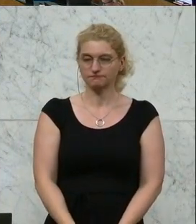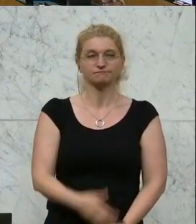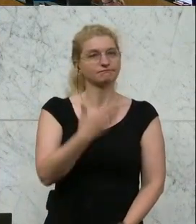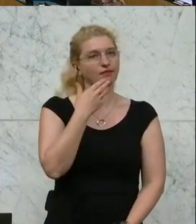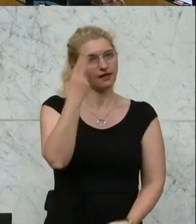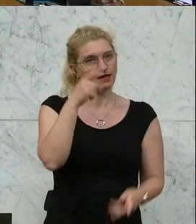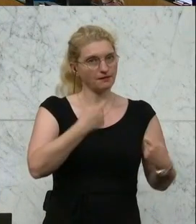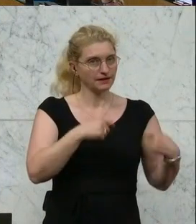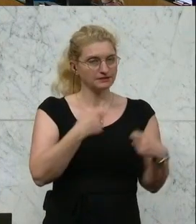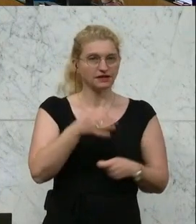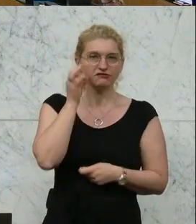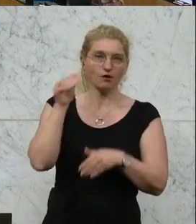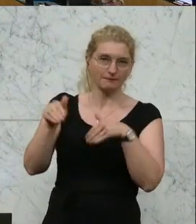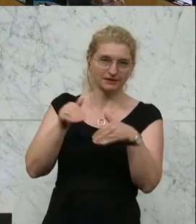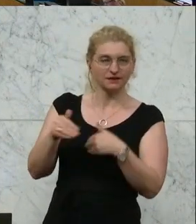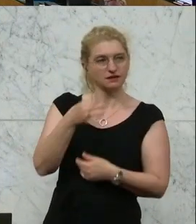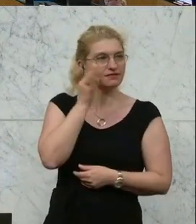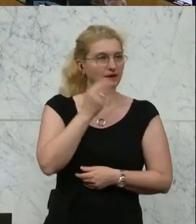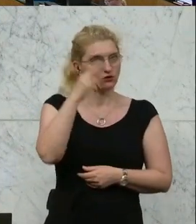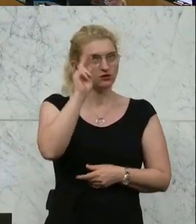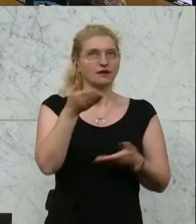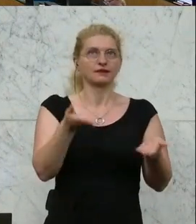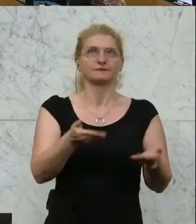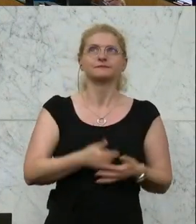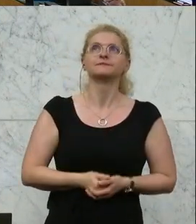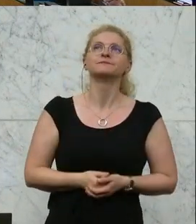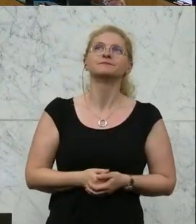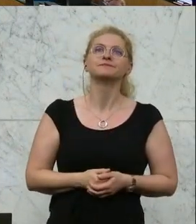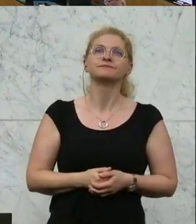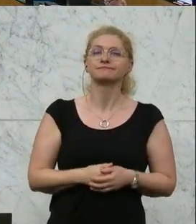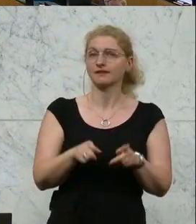Im Gleichbehandlungsausschuss haben die Abgeordneten einhellig dafür gestimmt. Vielen Dank. Vielen